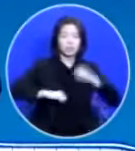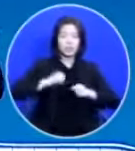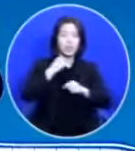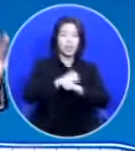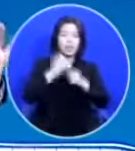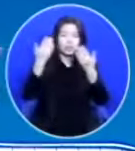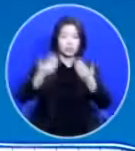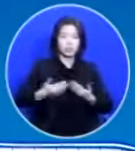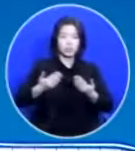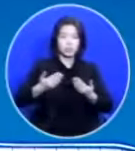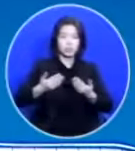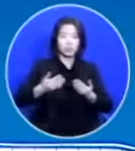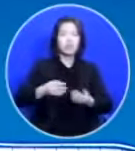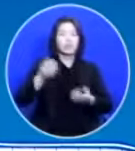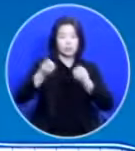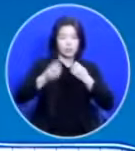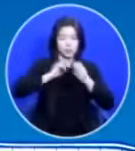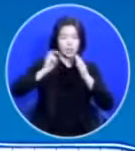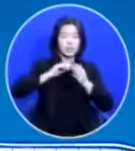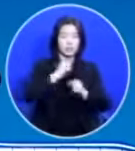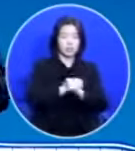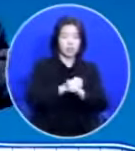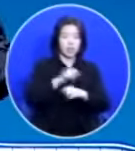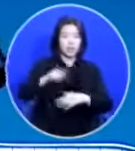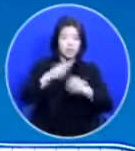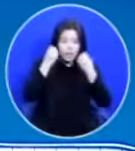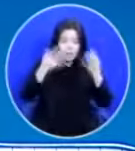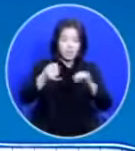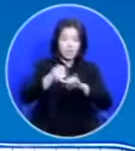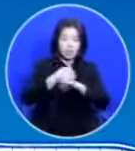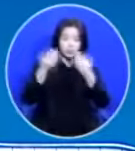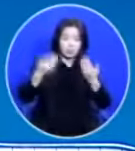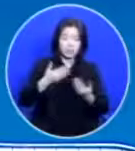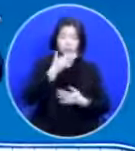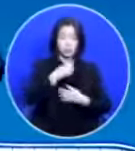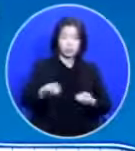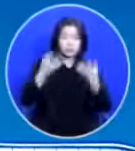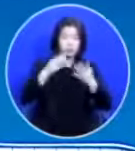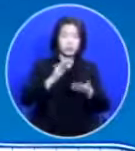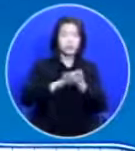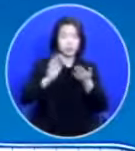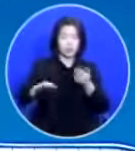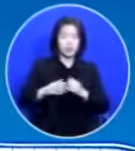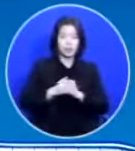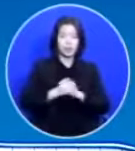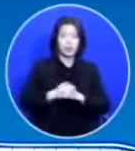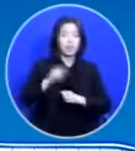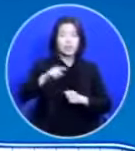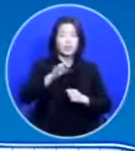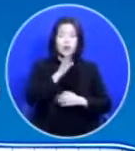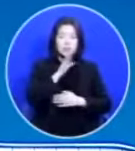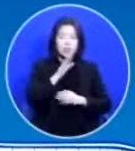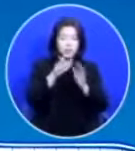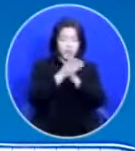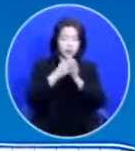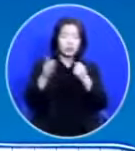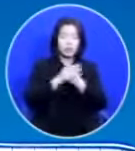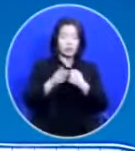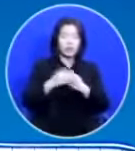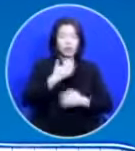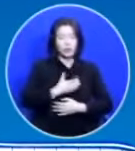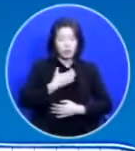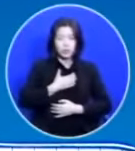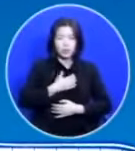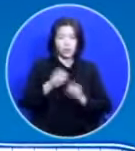바로 새 언약의 축복을 받은 사람이에요 그러니 혹시 이 시간에 진짜 기도 때문에 괴로운 사람 기도가 안